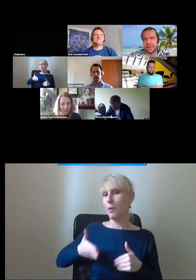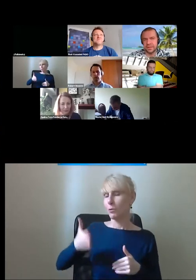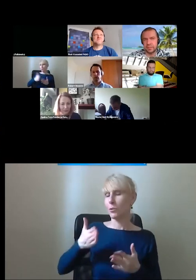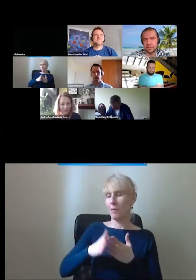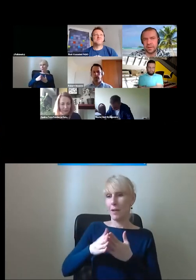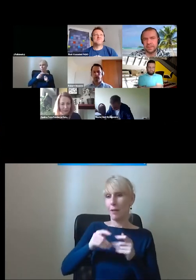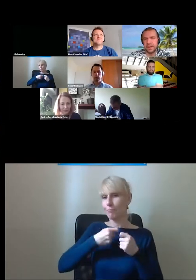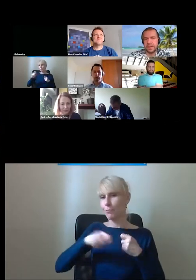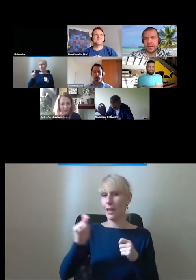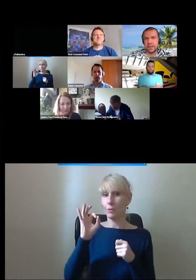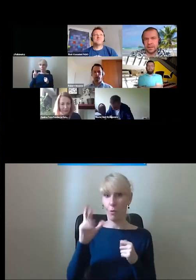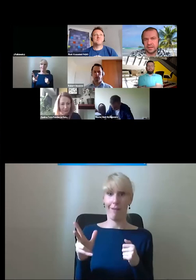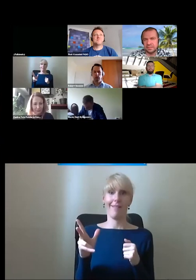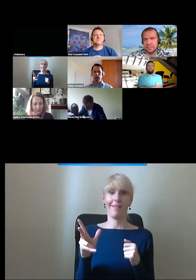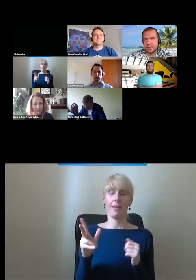Tylko zawsze jest ten problem